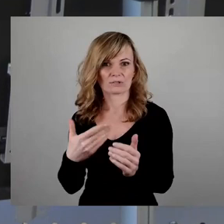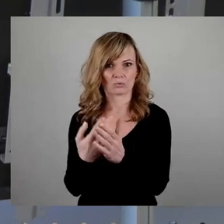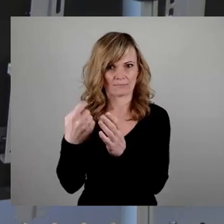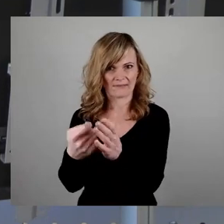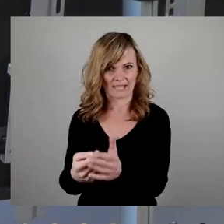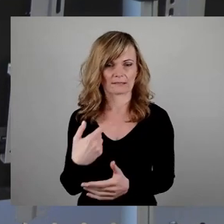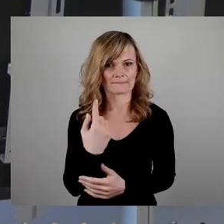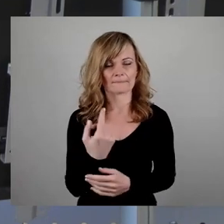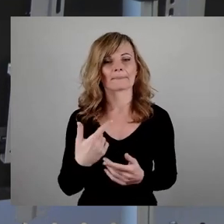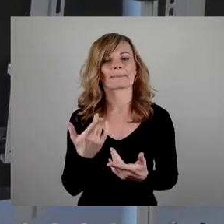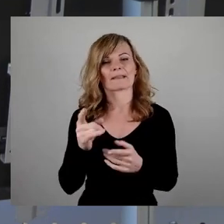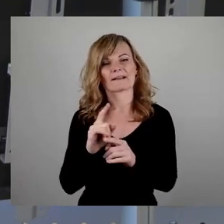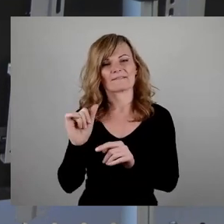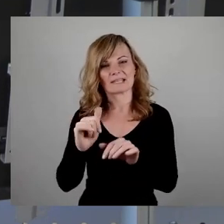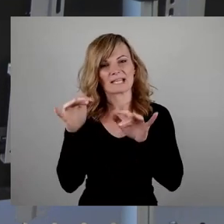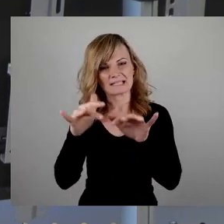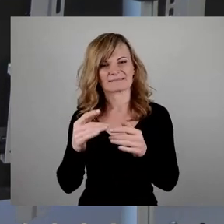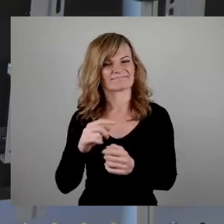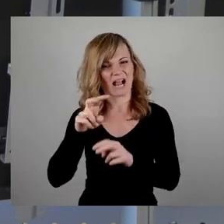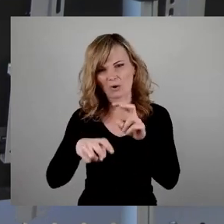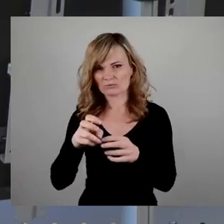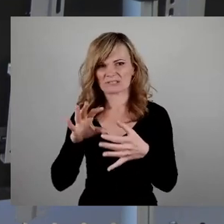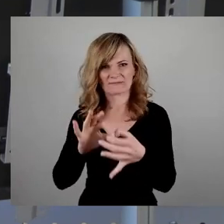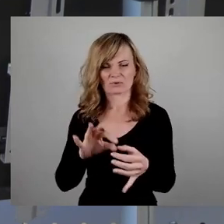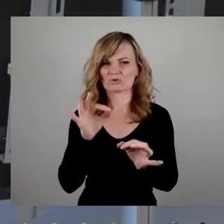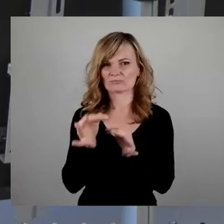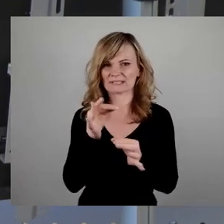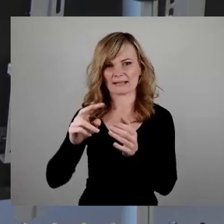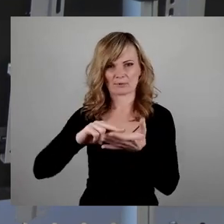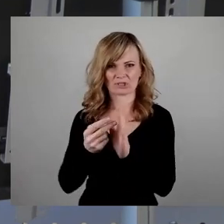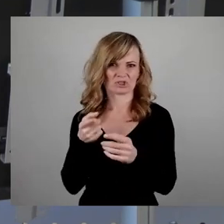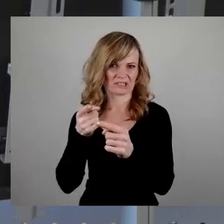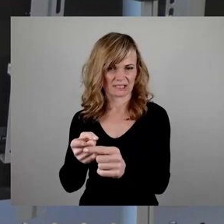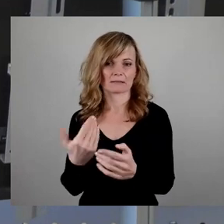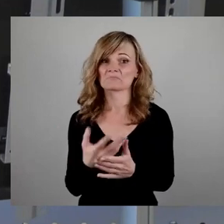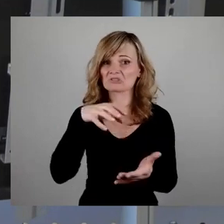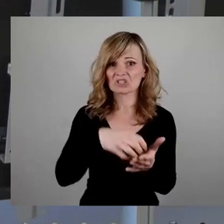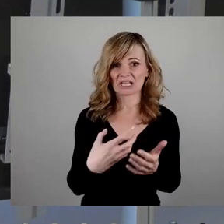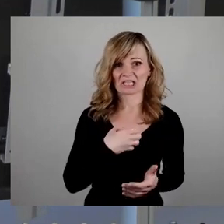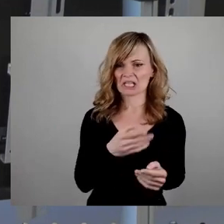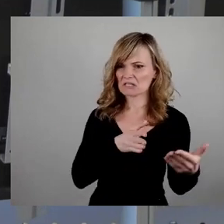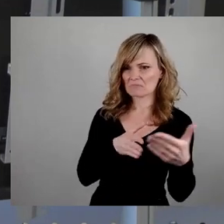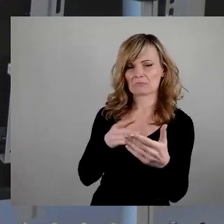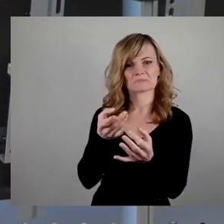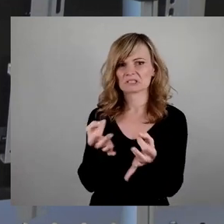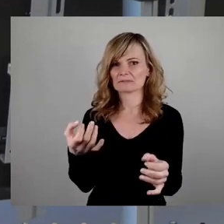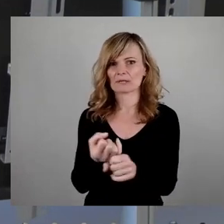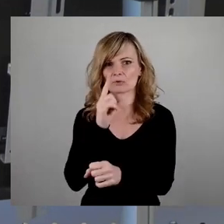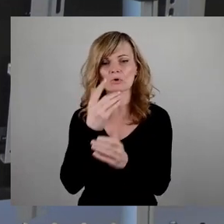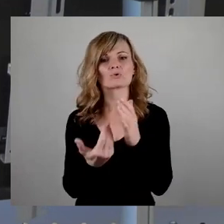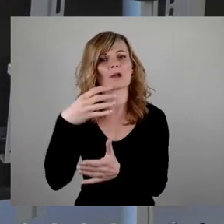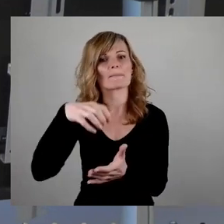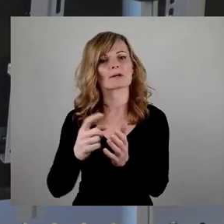einen weiteren vorläufigen Höhepunkt. Dem setzte die Stadt Dresden bis 2005 wenig entgegen, nur dass der Neumarkt und die Frauenkirche als Orte des